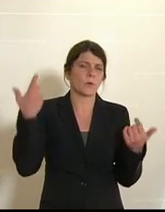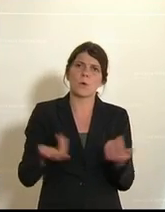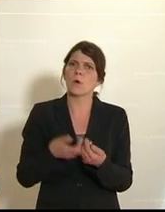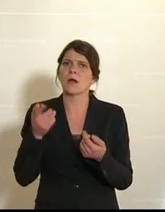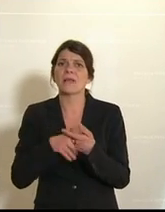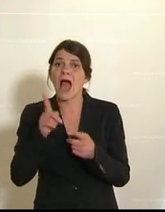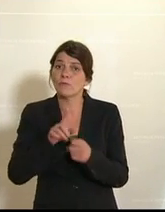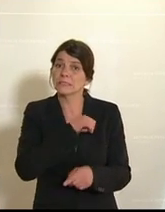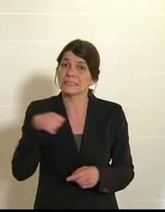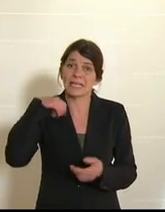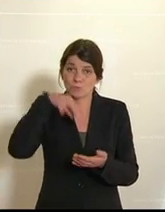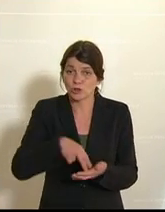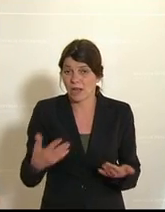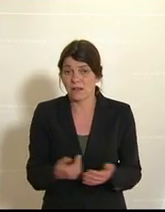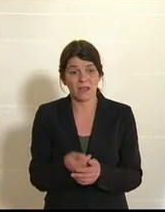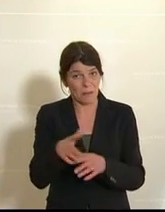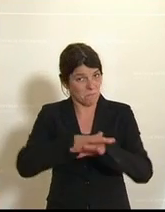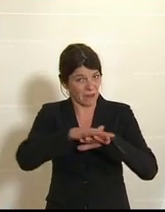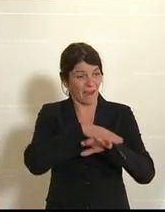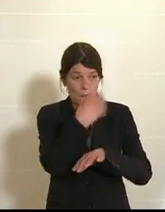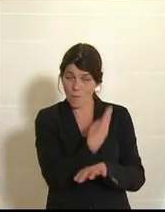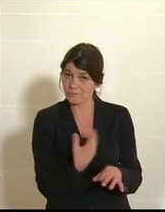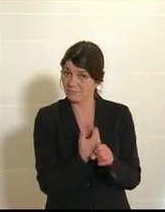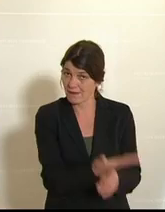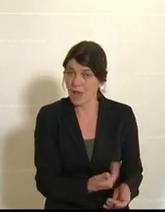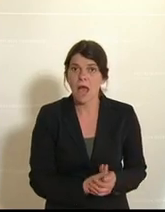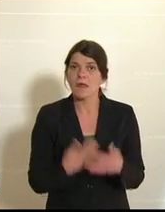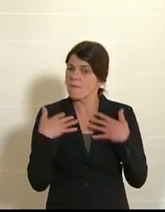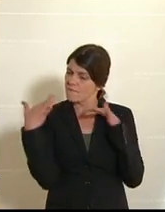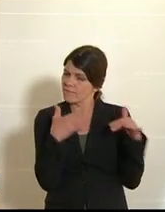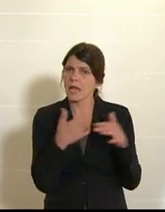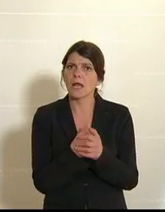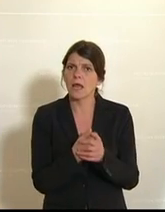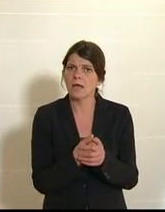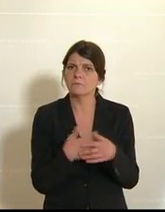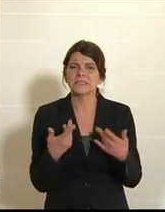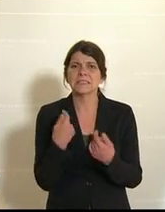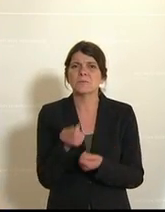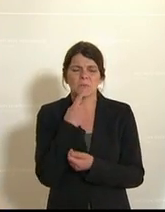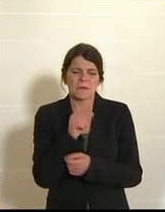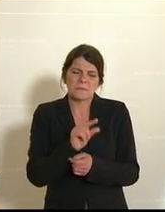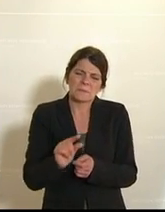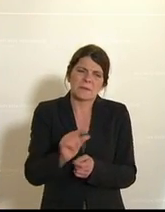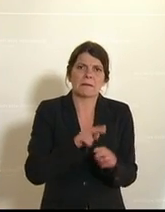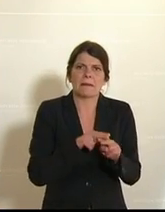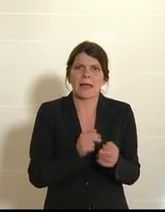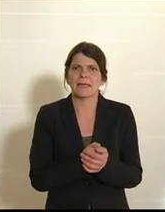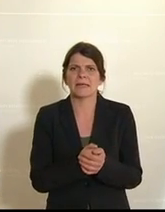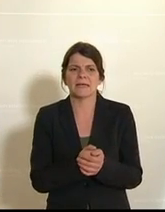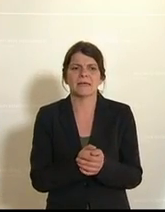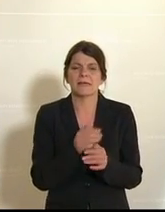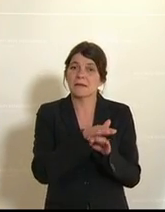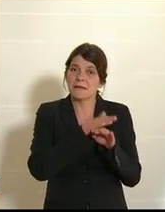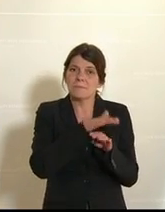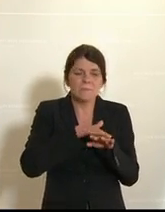auch für Selbstständige, die in dem Bereich tätig sind. Da haben wir ja sehr viele, nur dieses sehr schmale Segment